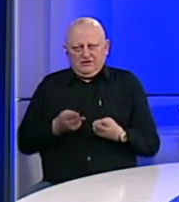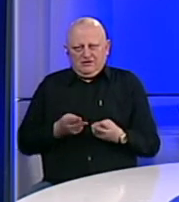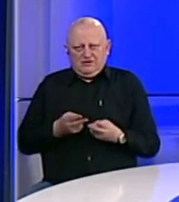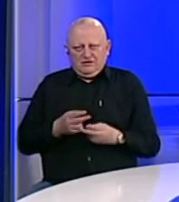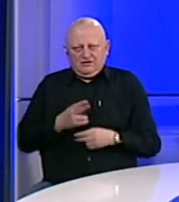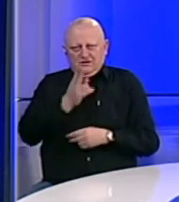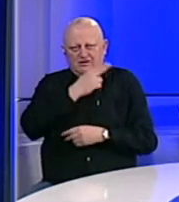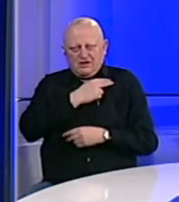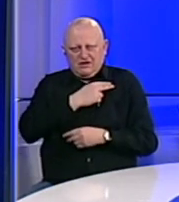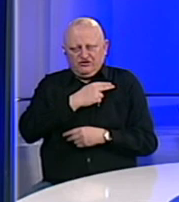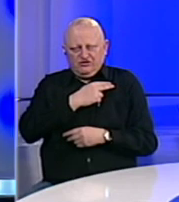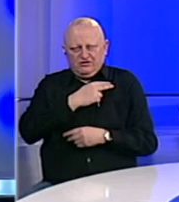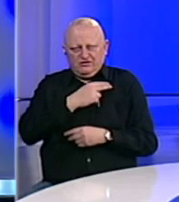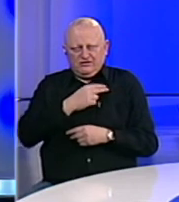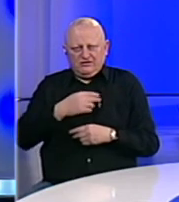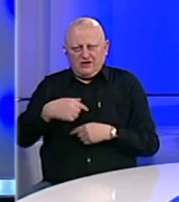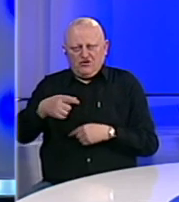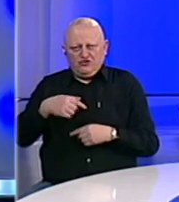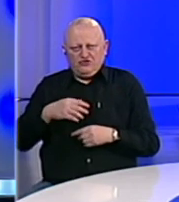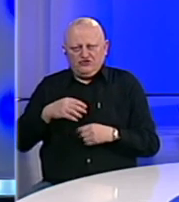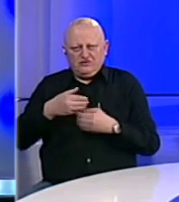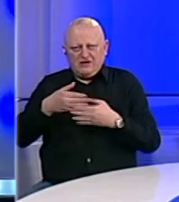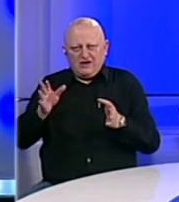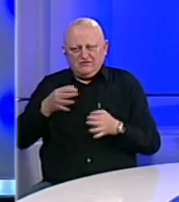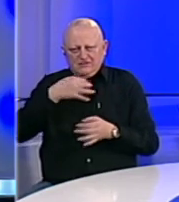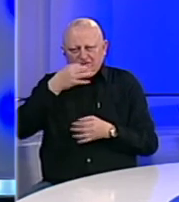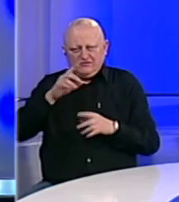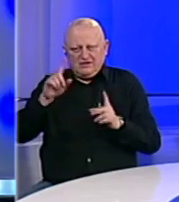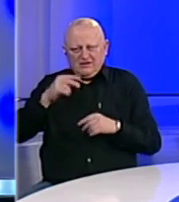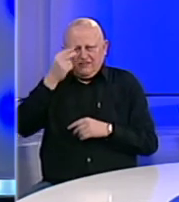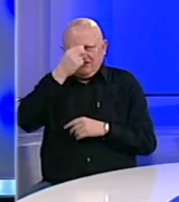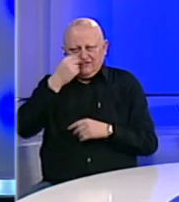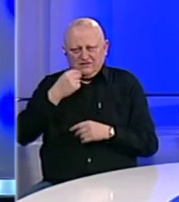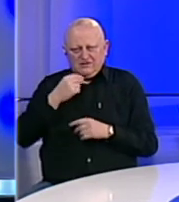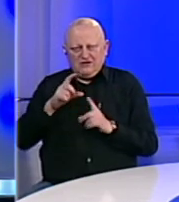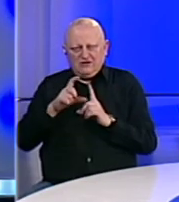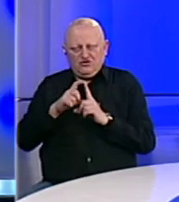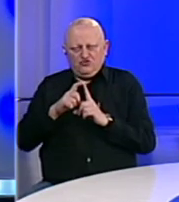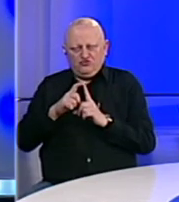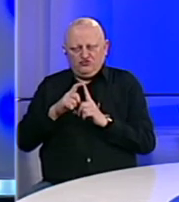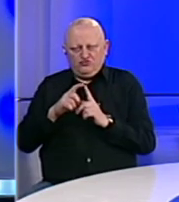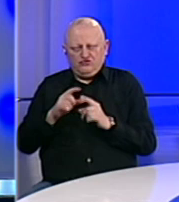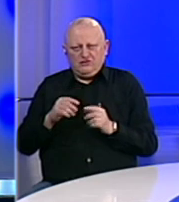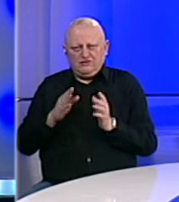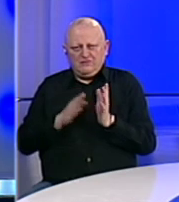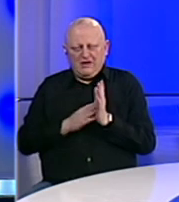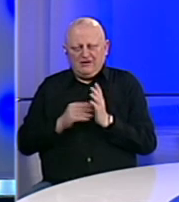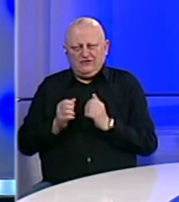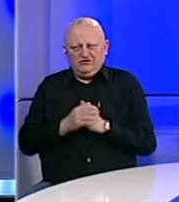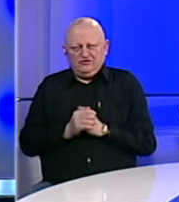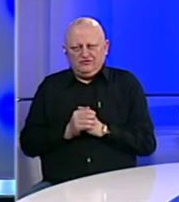načelnica Odiljenja za odnose s javnošću inspektorata Republike Srpske, Dušanka Makivić.